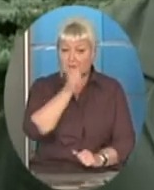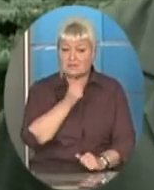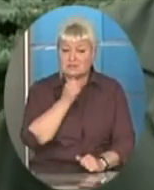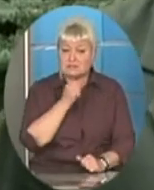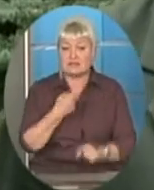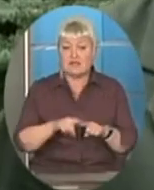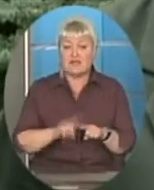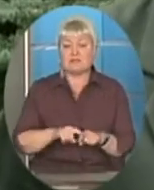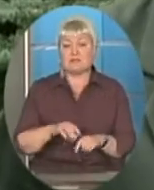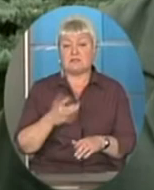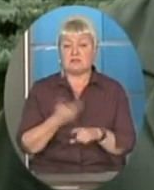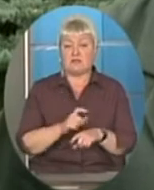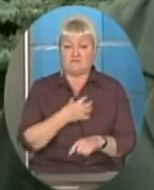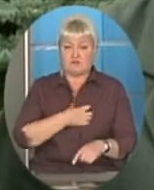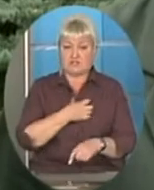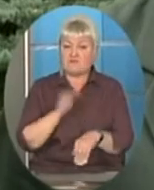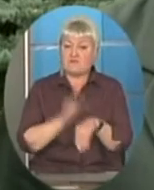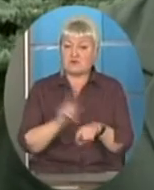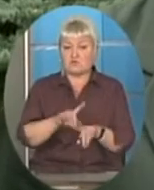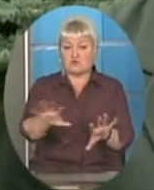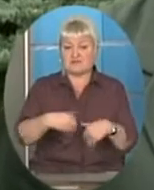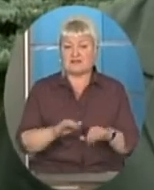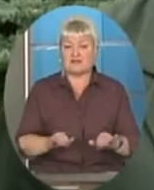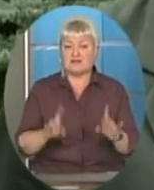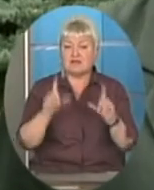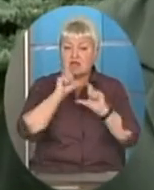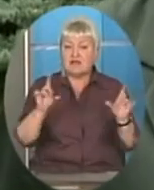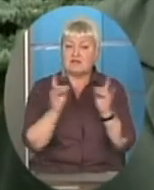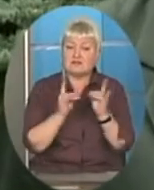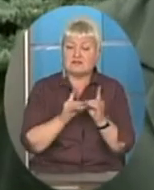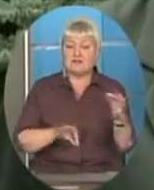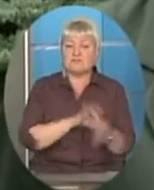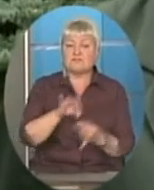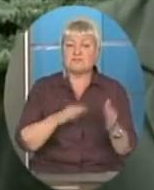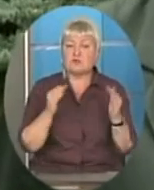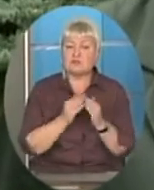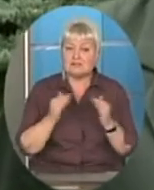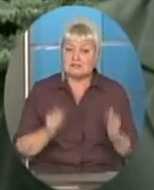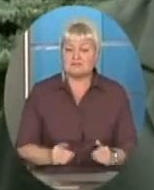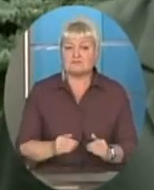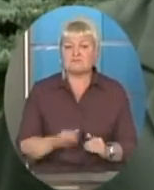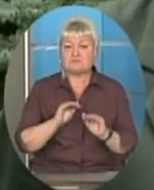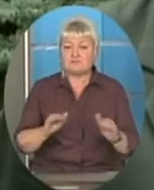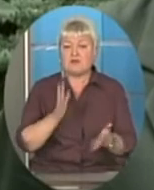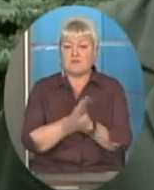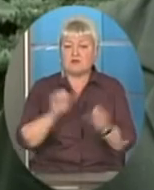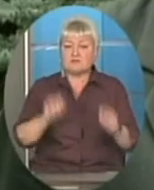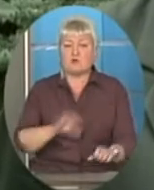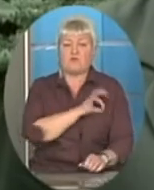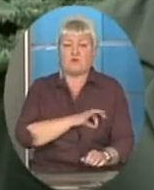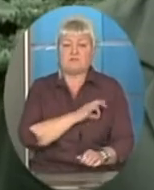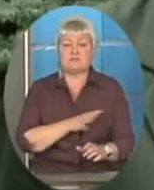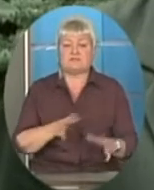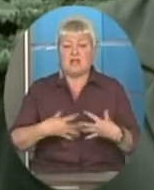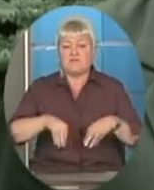суттєвим фактором, що ми забрали дітей з закладів, інтернатних, сиротинців. Тобто діти мають змогу виховуватися у сімейному